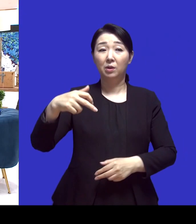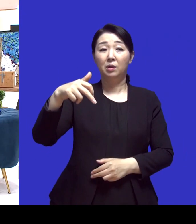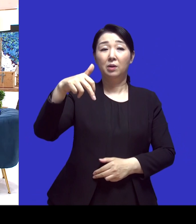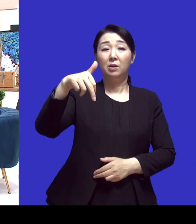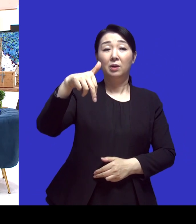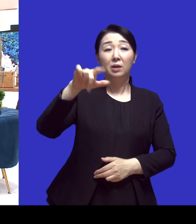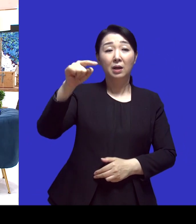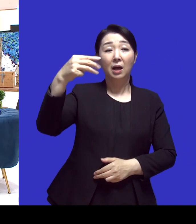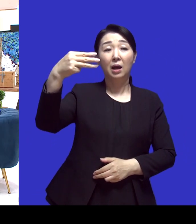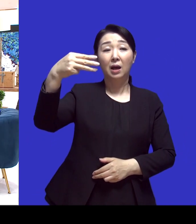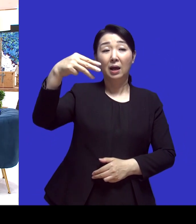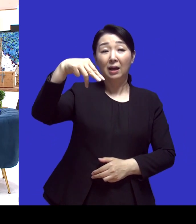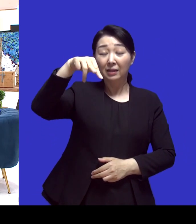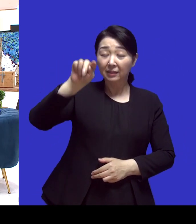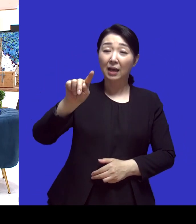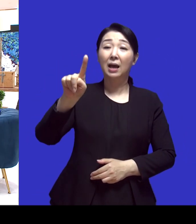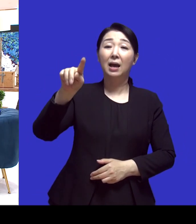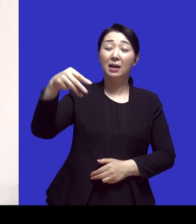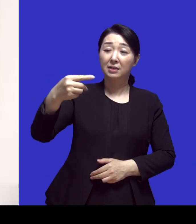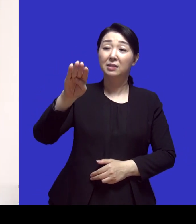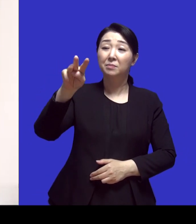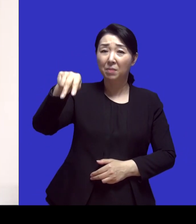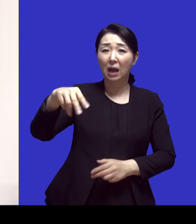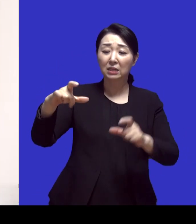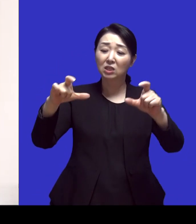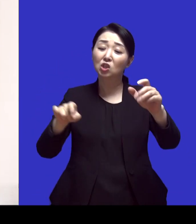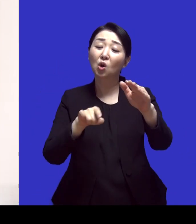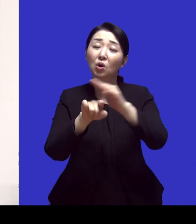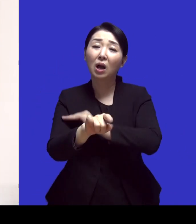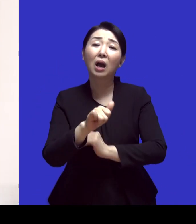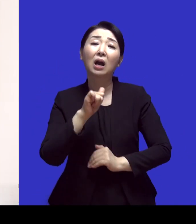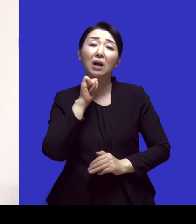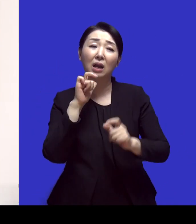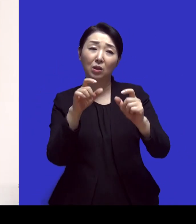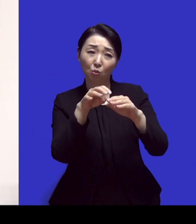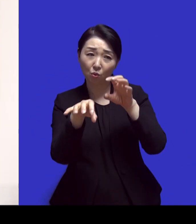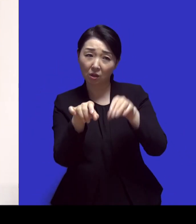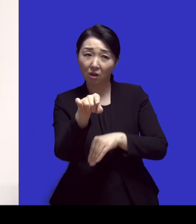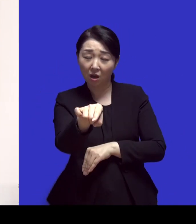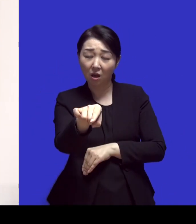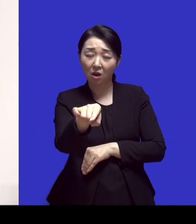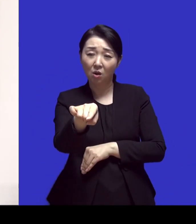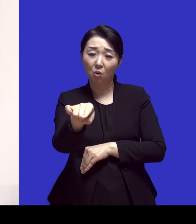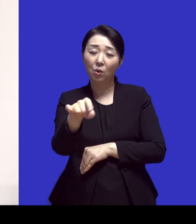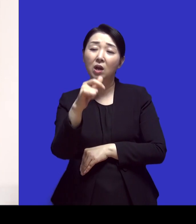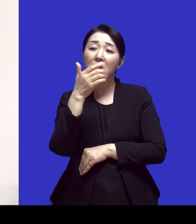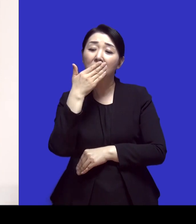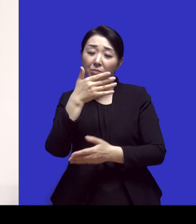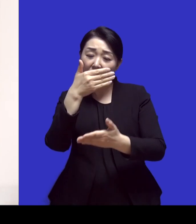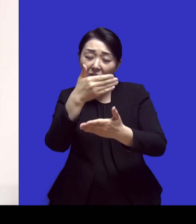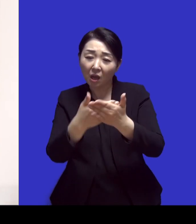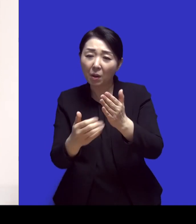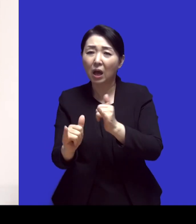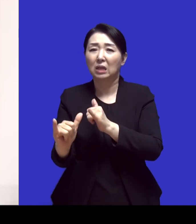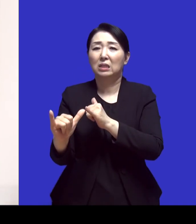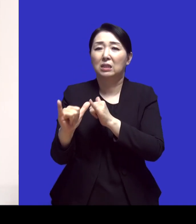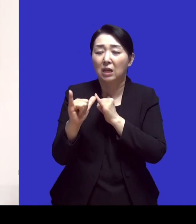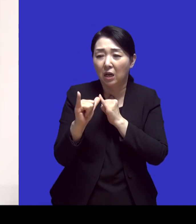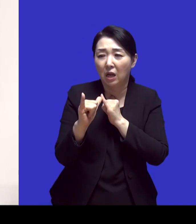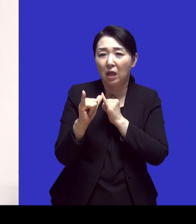거기서 제일 가난한 집으로 가거든요 남은 음식으로 먹고 자결하려고 하는 과부한테 가거든요